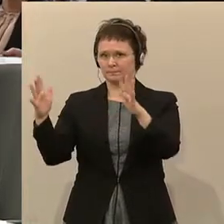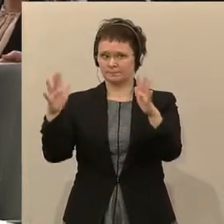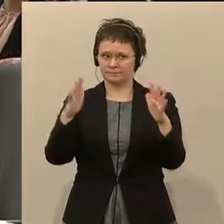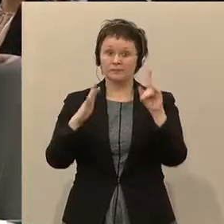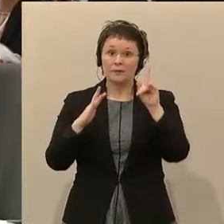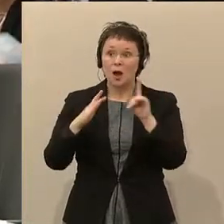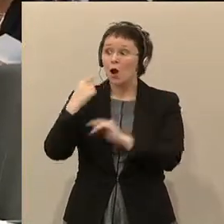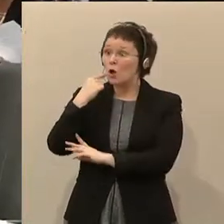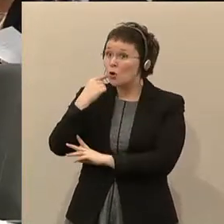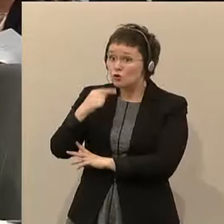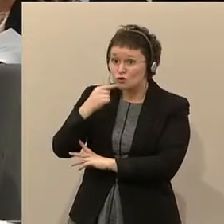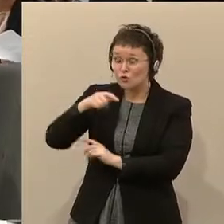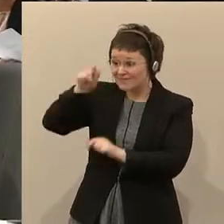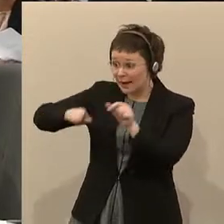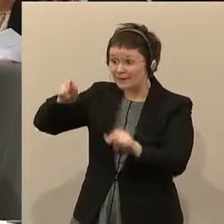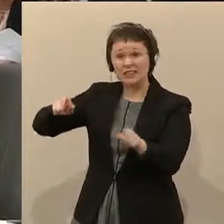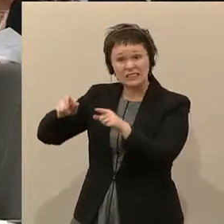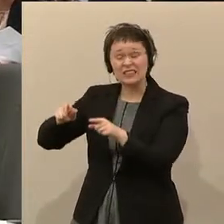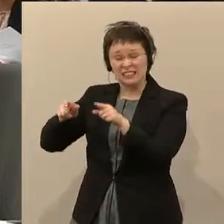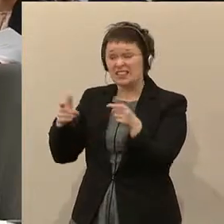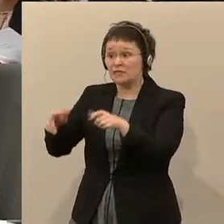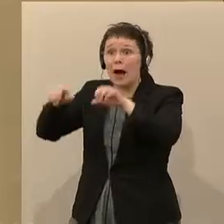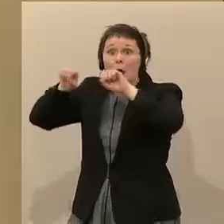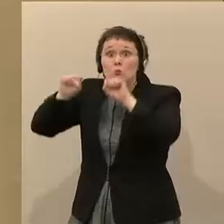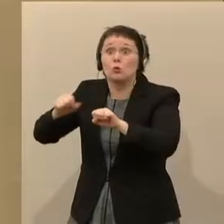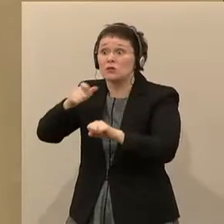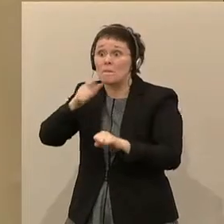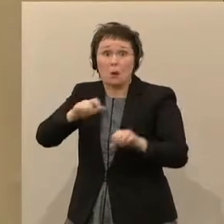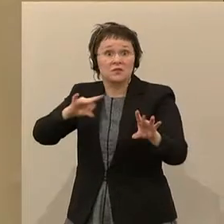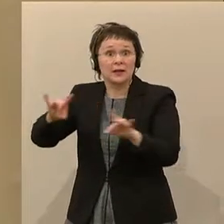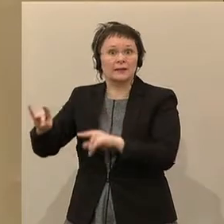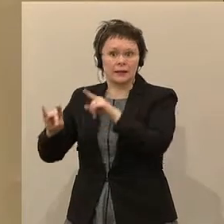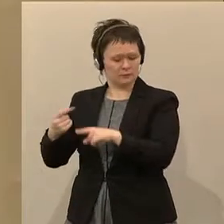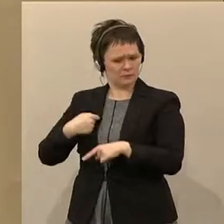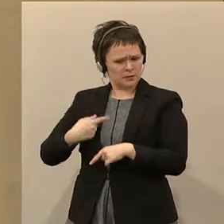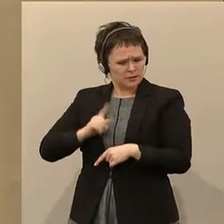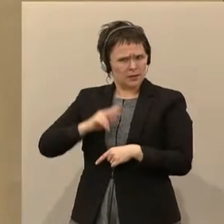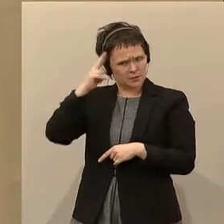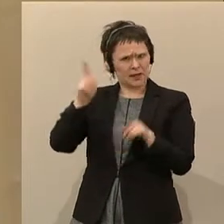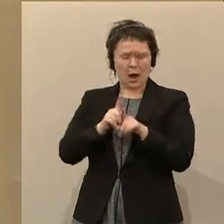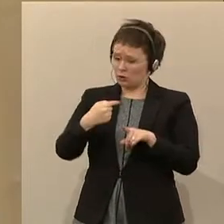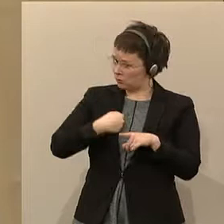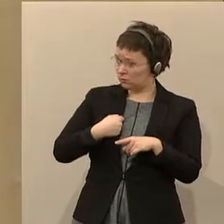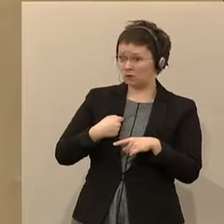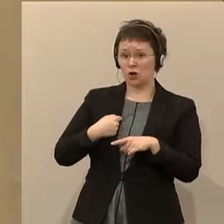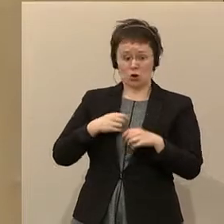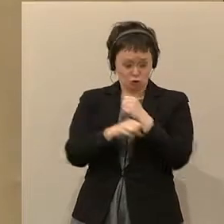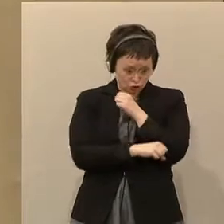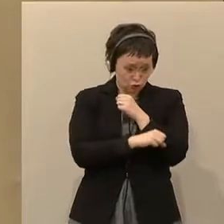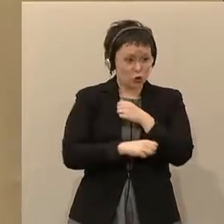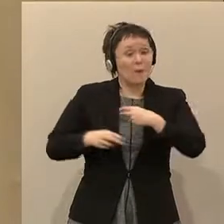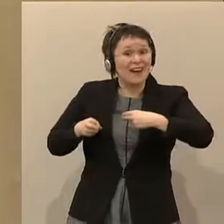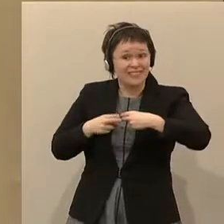Studierende werden in die Berufstätigkeit gezwungen. Und ich selber kenne die Problematik, die ich neben dem Studium immer gearbeitet habe. Und an der Johannes